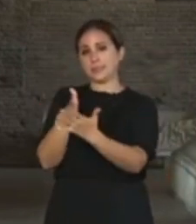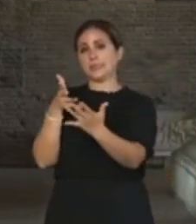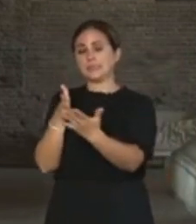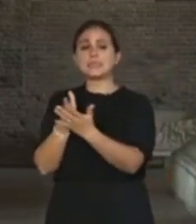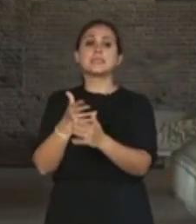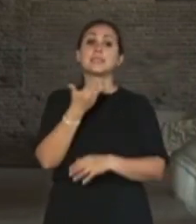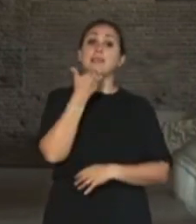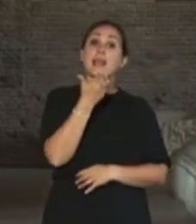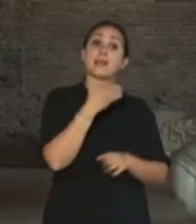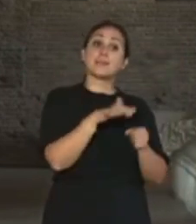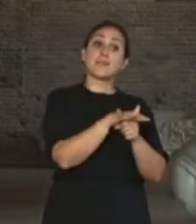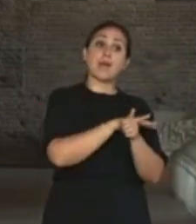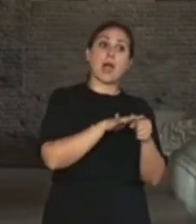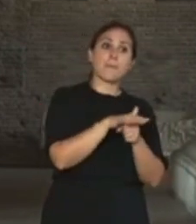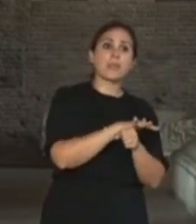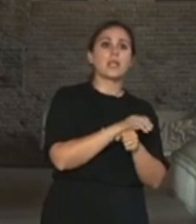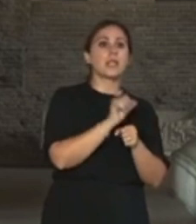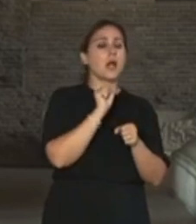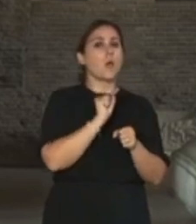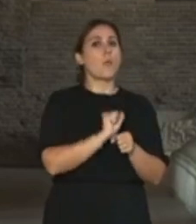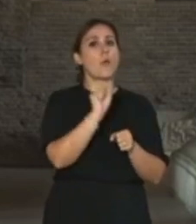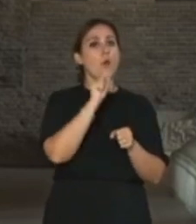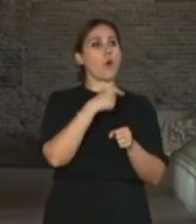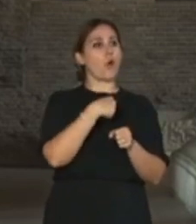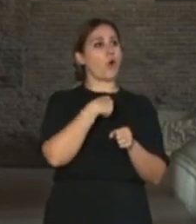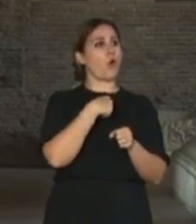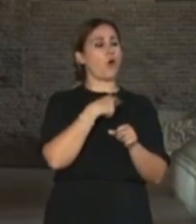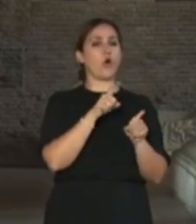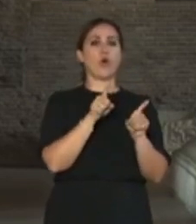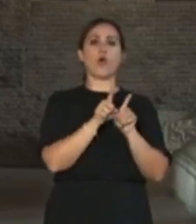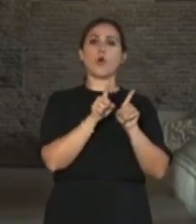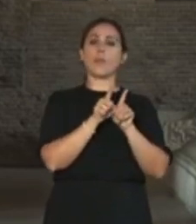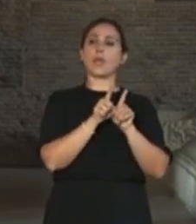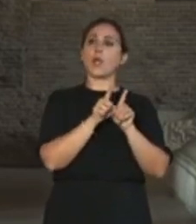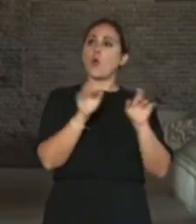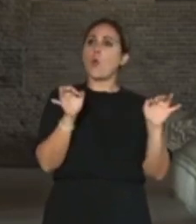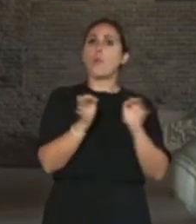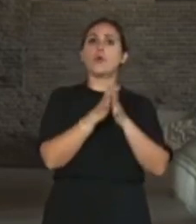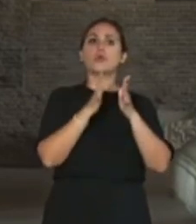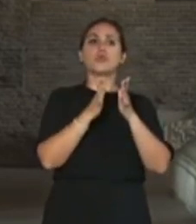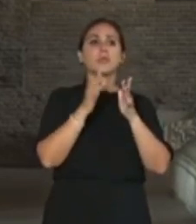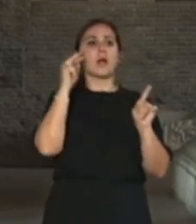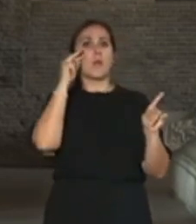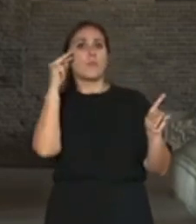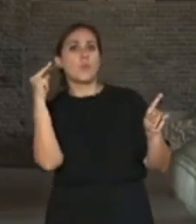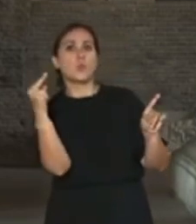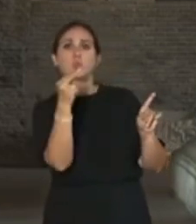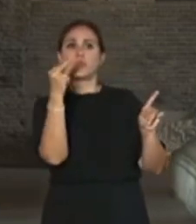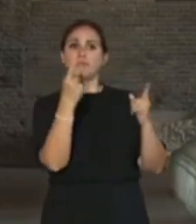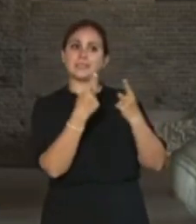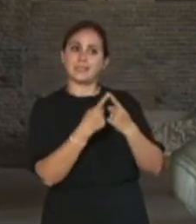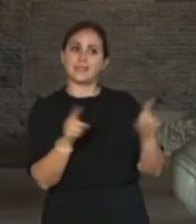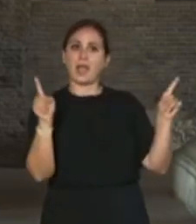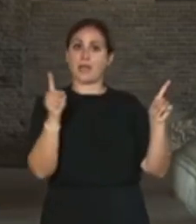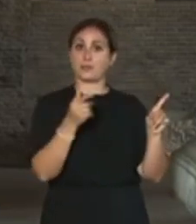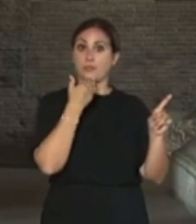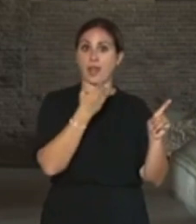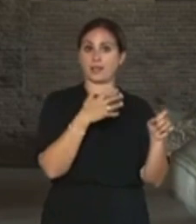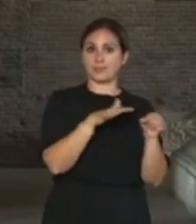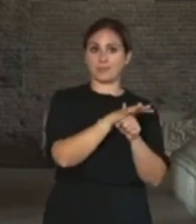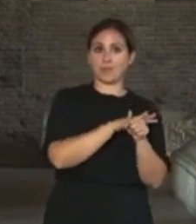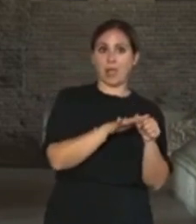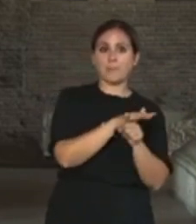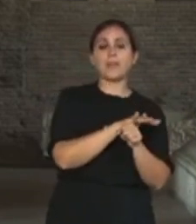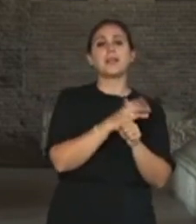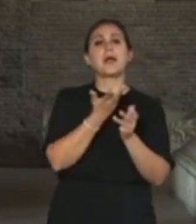costruire una visione differente, e quindi oggi vi porterò quella che è appunto la